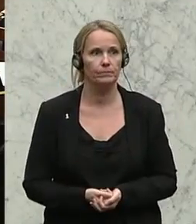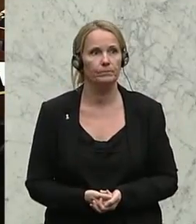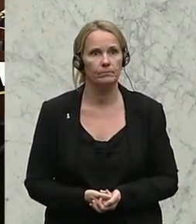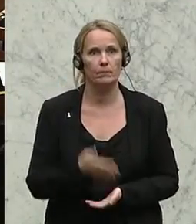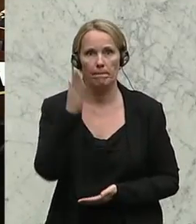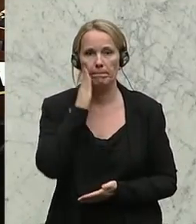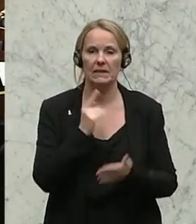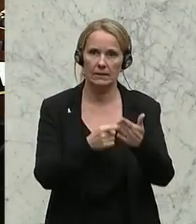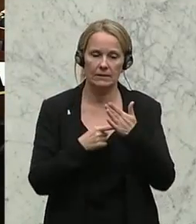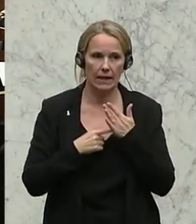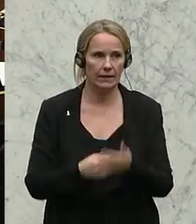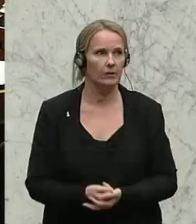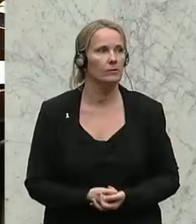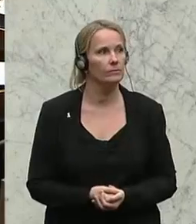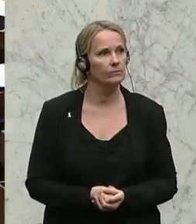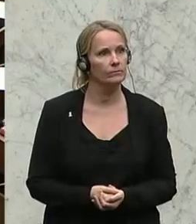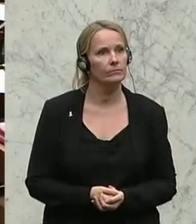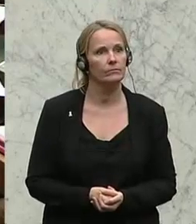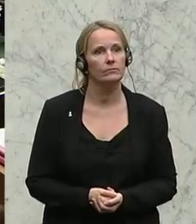zu? Da gebe ich bitte ein Zeichen.